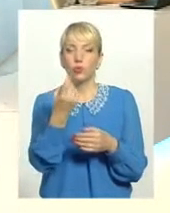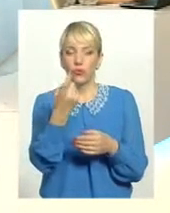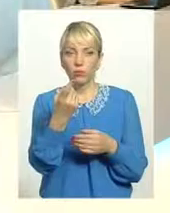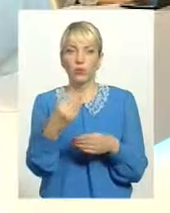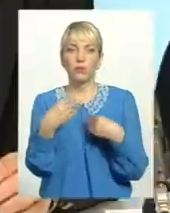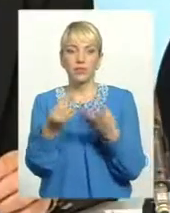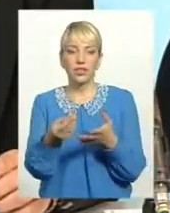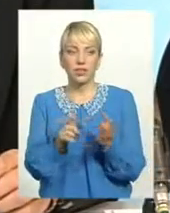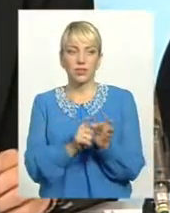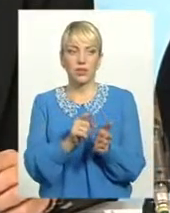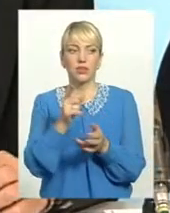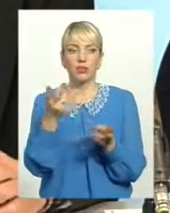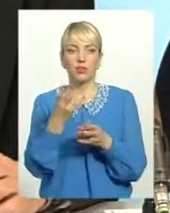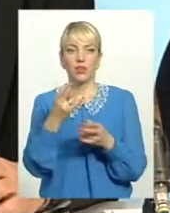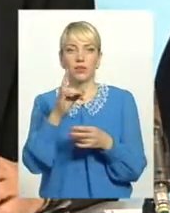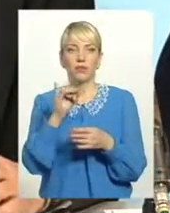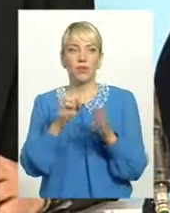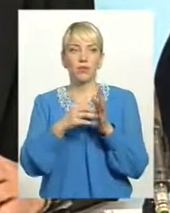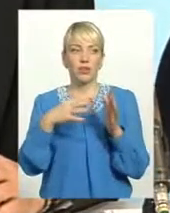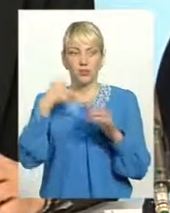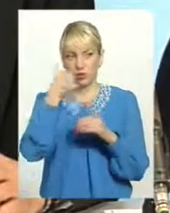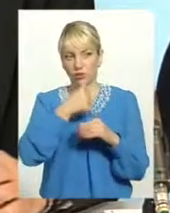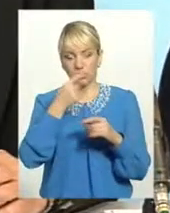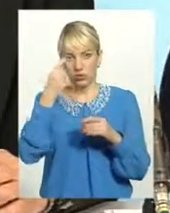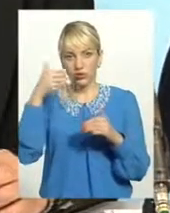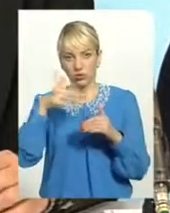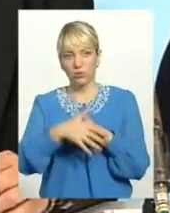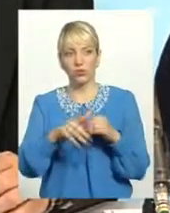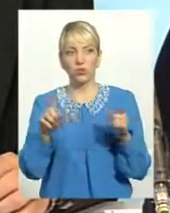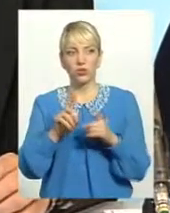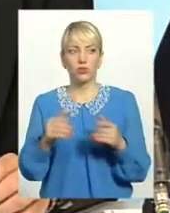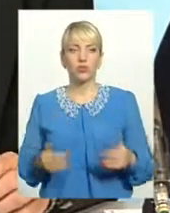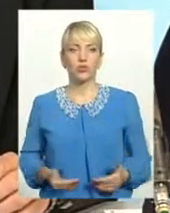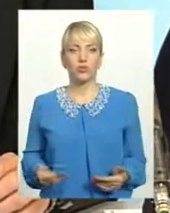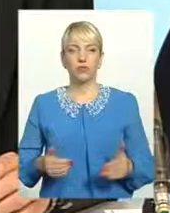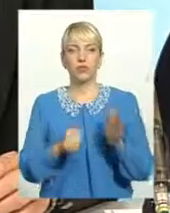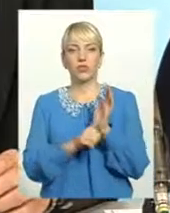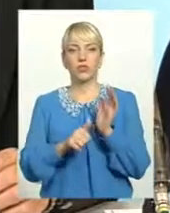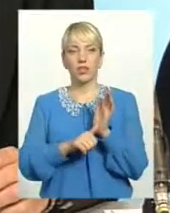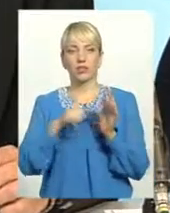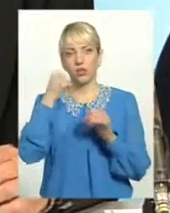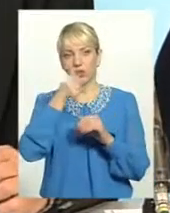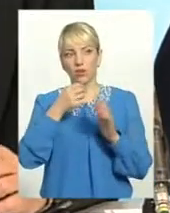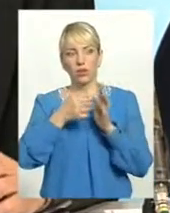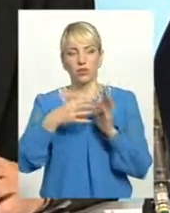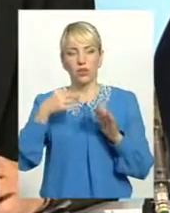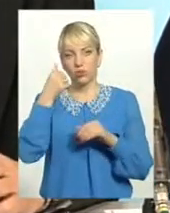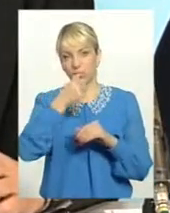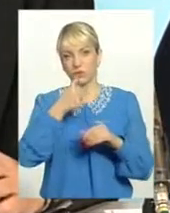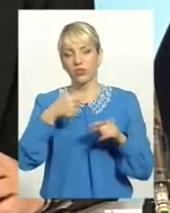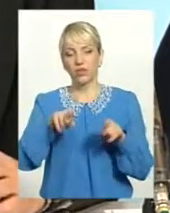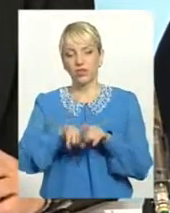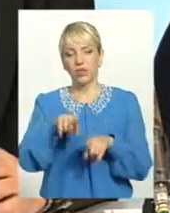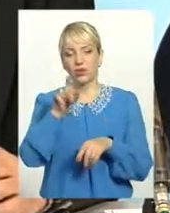пенсію, ти маєш при 15 роках. То, зрозуміло, що проживши 60 років, 15 років така людина